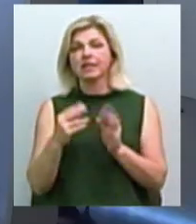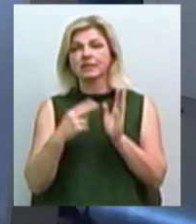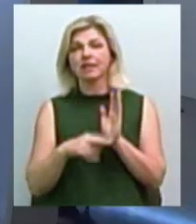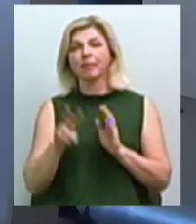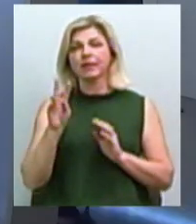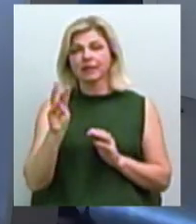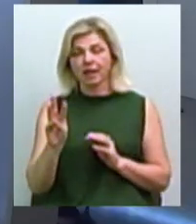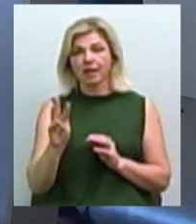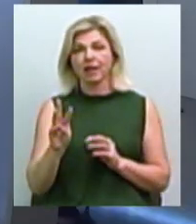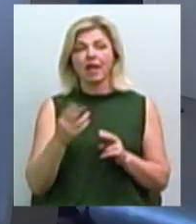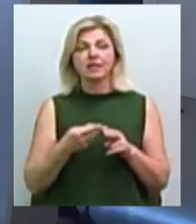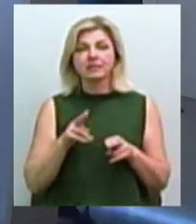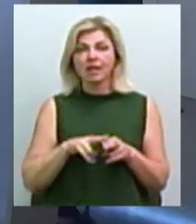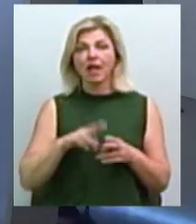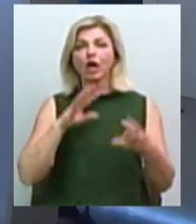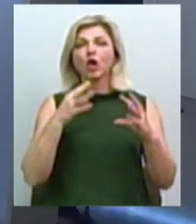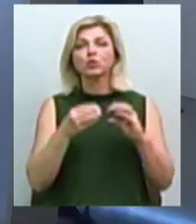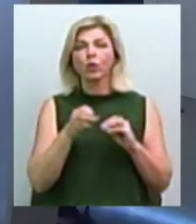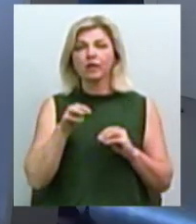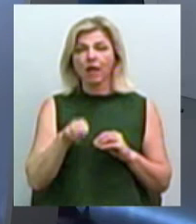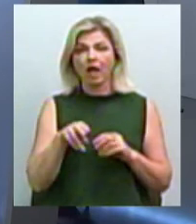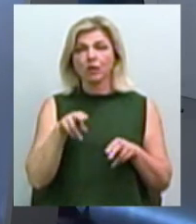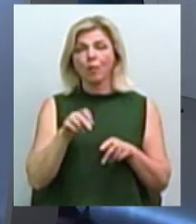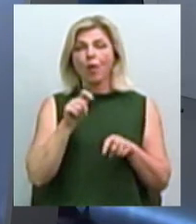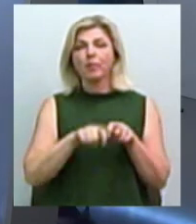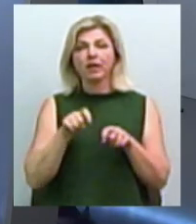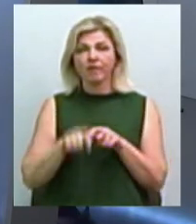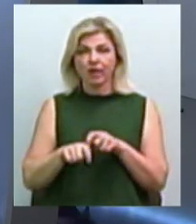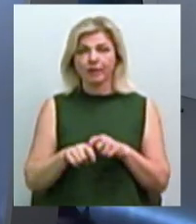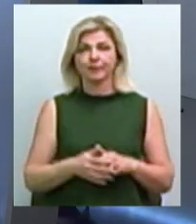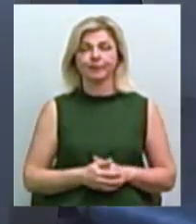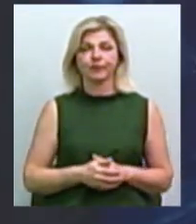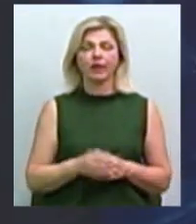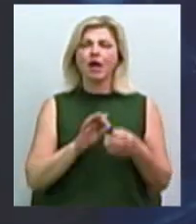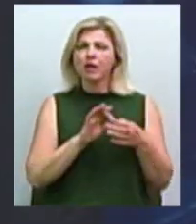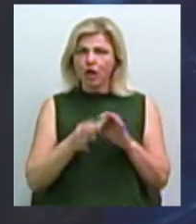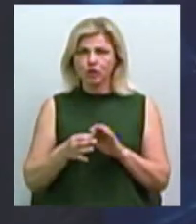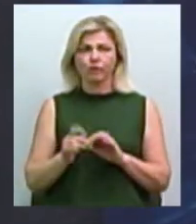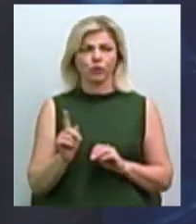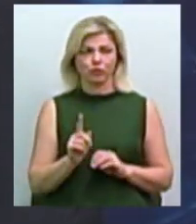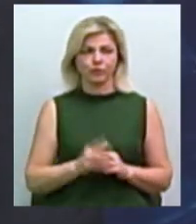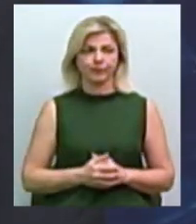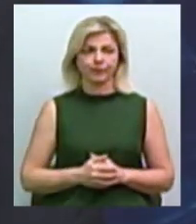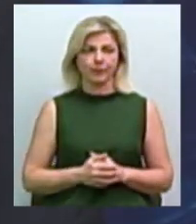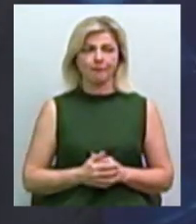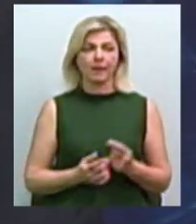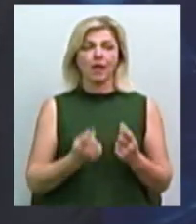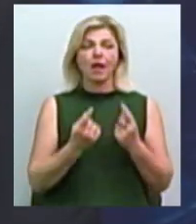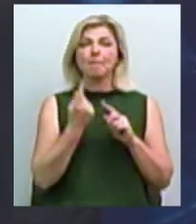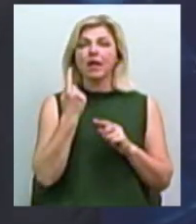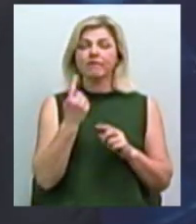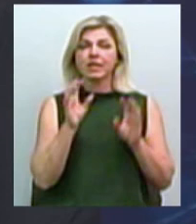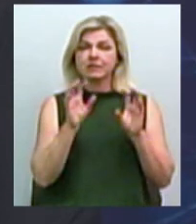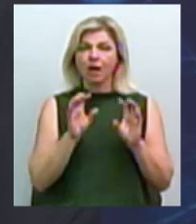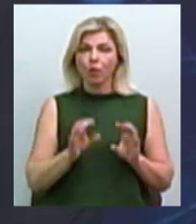кешбек. Тобто це результати по перевіркам, яка відповідальність суб Рошуфути про пошки більше, про що йдеться? Я зараз скажу. Перший закон,